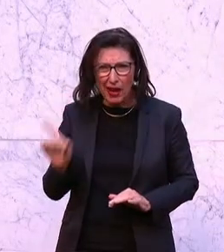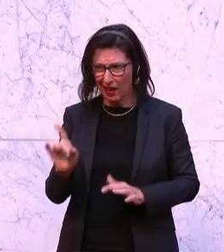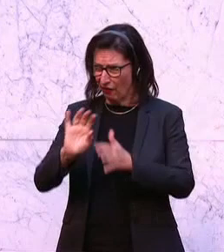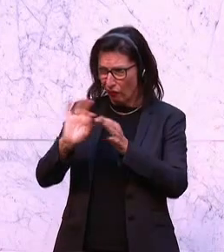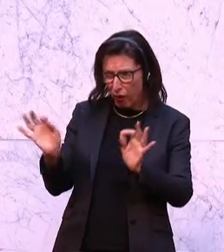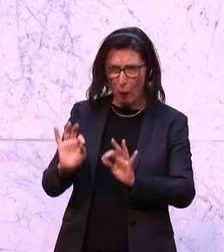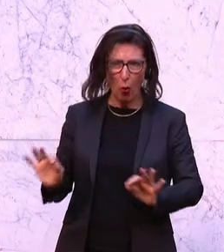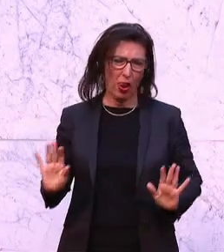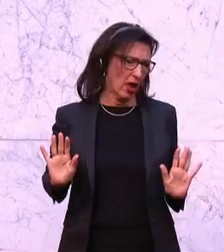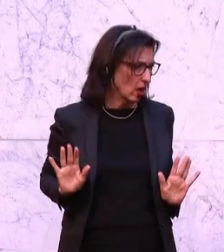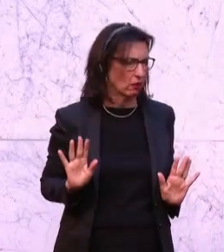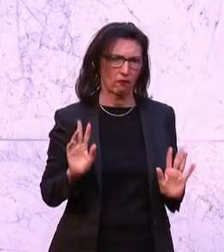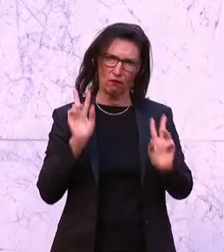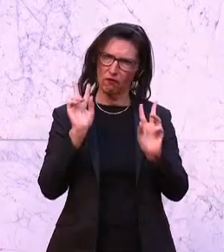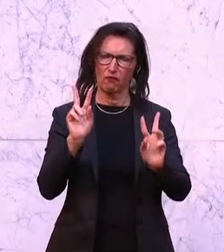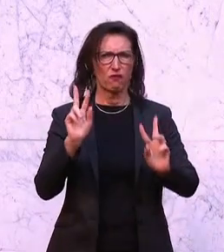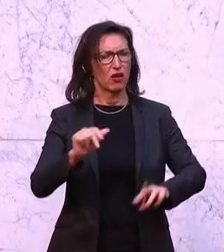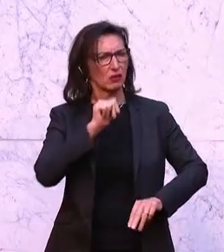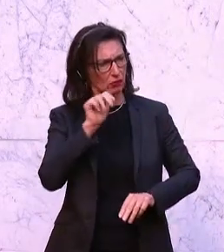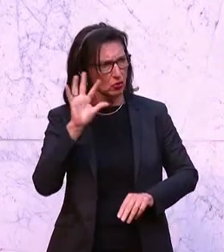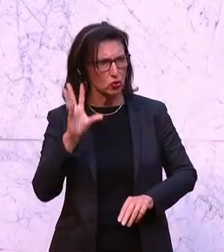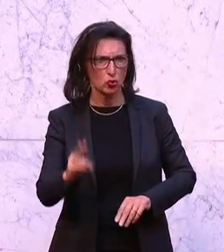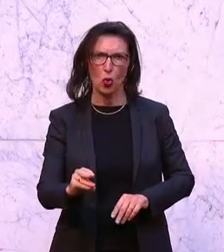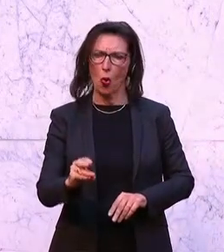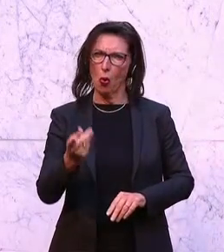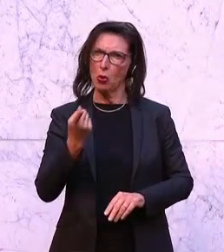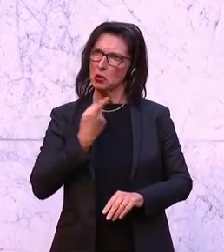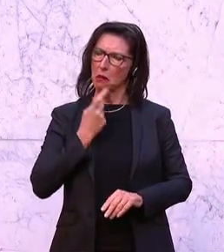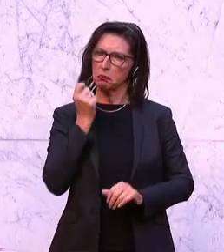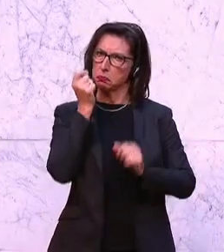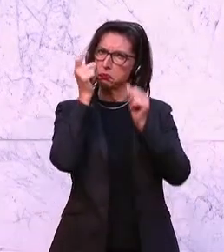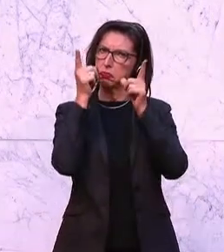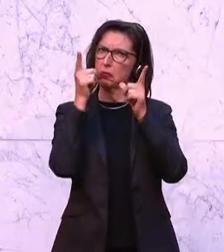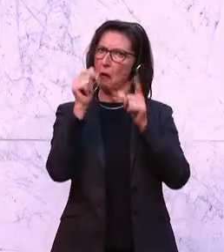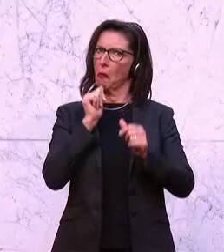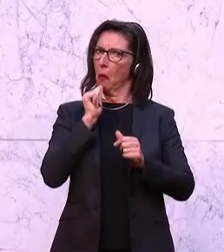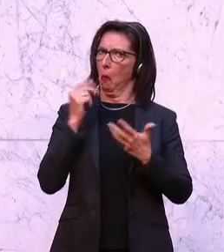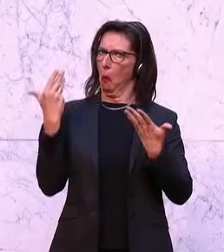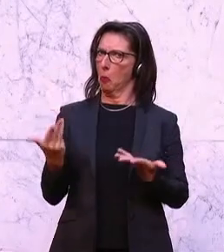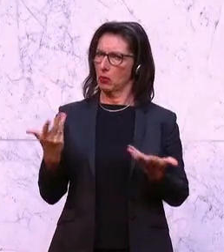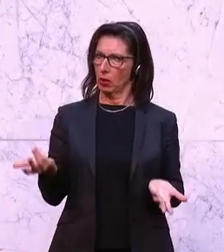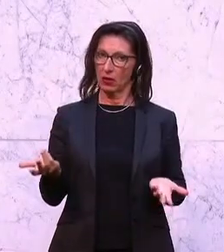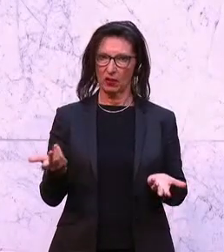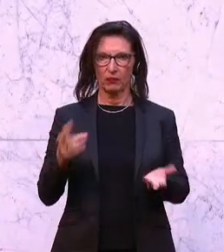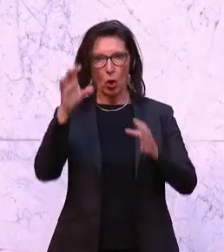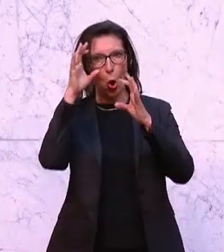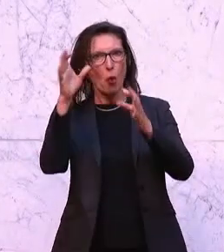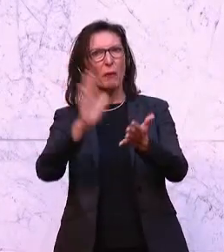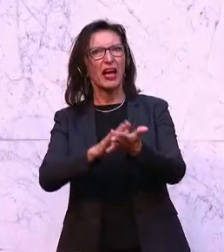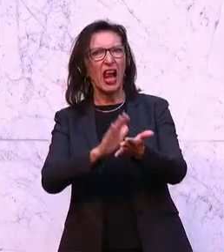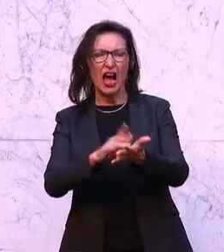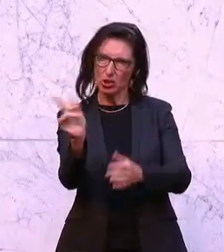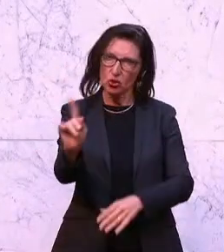indiskutabel und wundert mich vor allem von den Grünen. Und die ÖVP sollte da nicht klatschen, wie sie es gemacht hat,